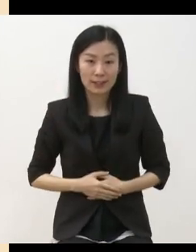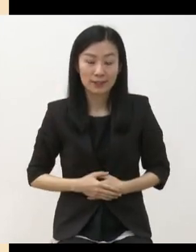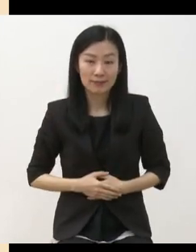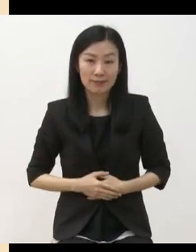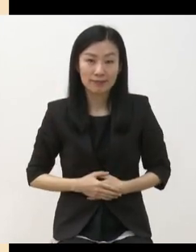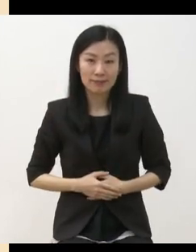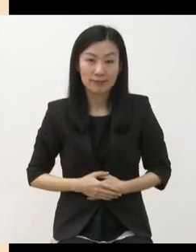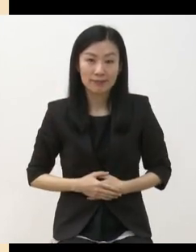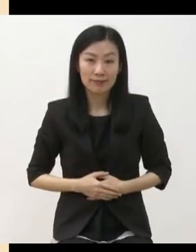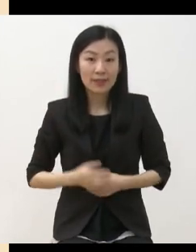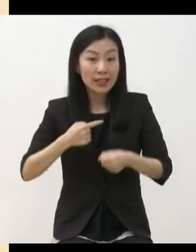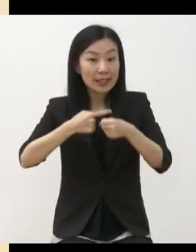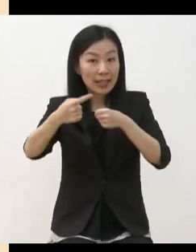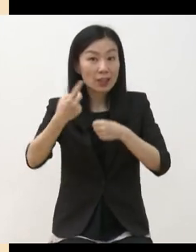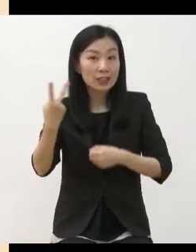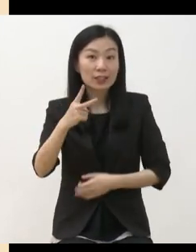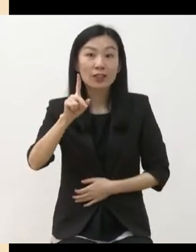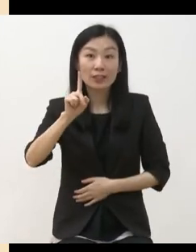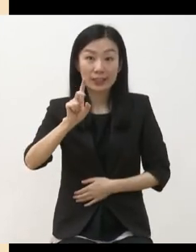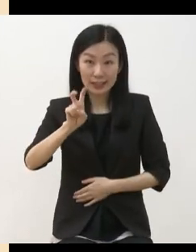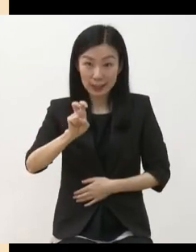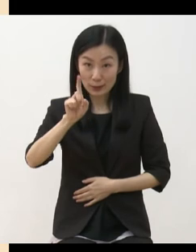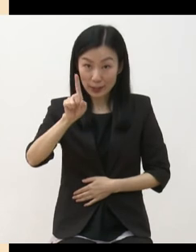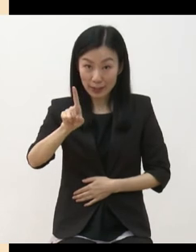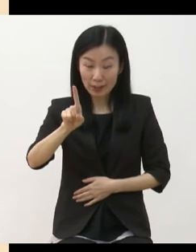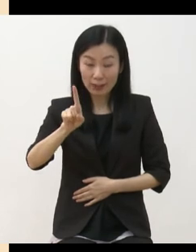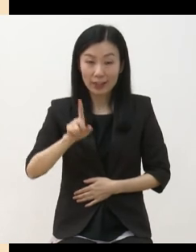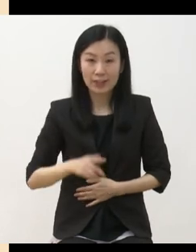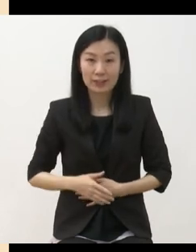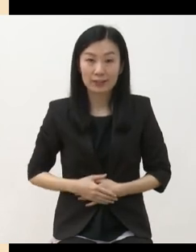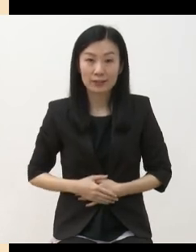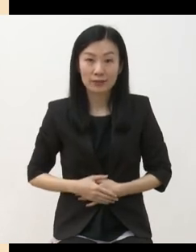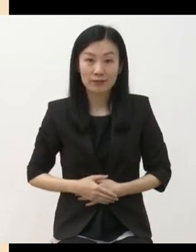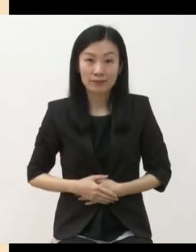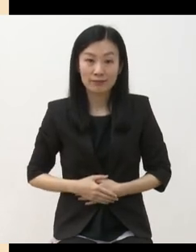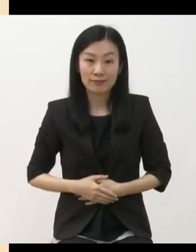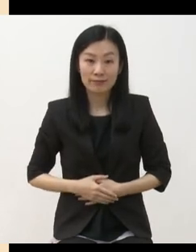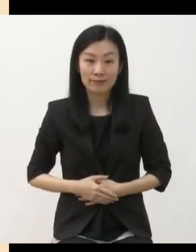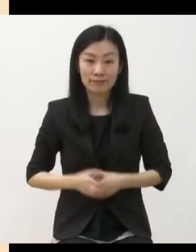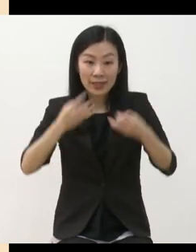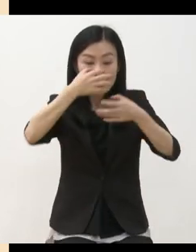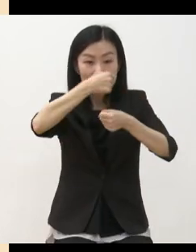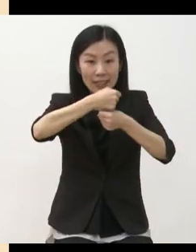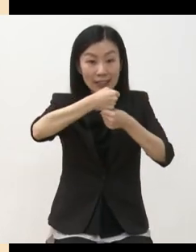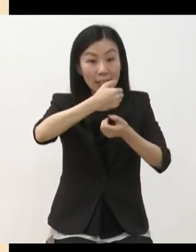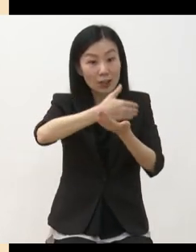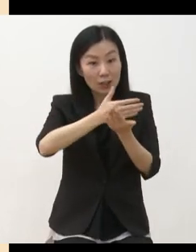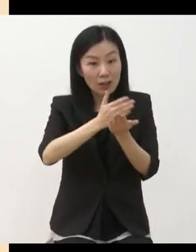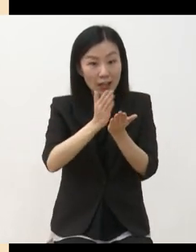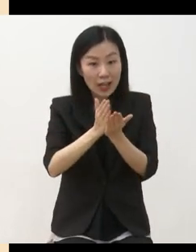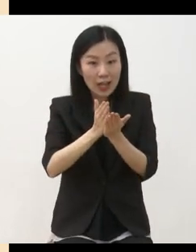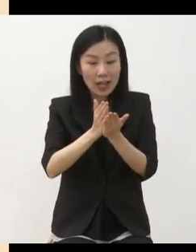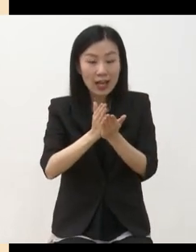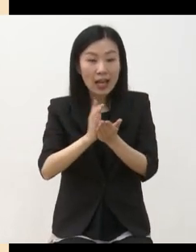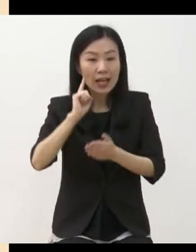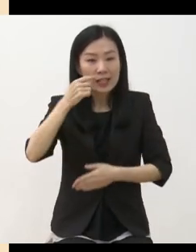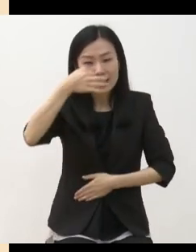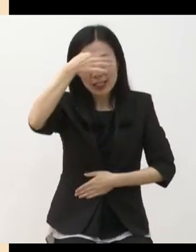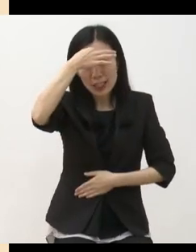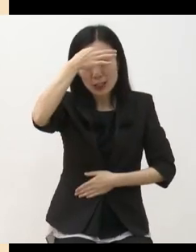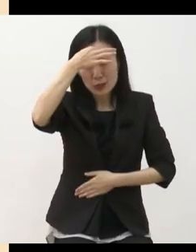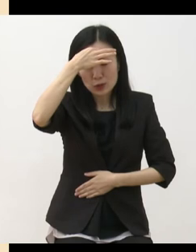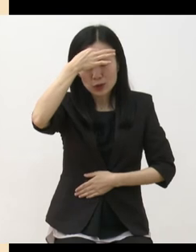내년도 2021년도에는 창작 영역과 예술의 지평을 확대해 나갑니다